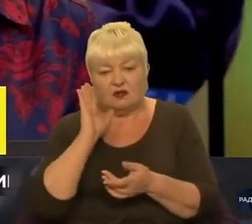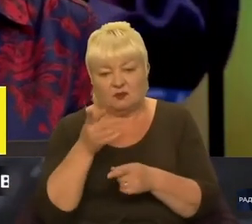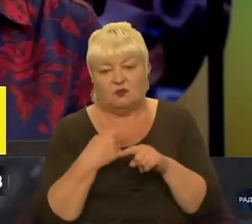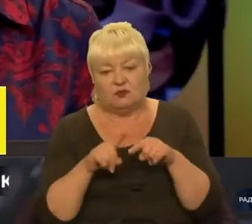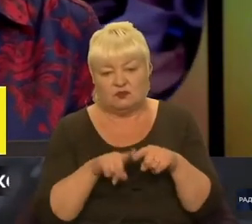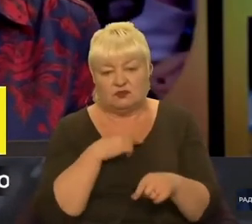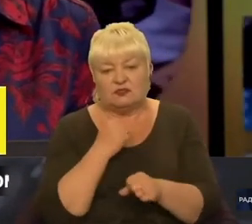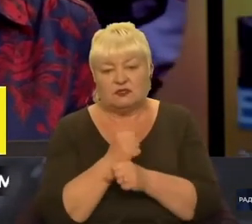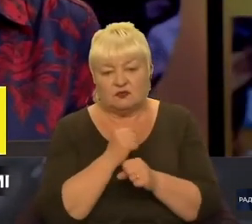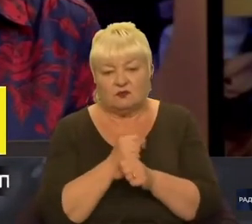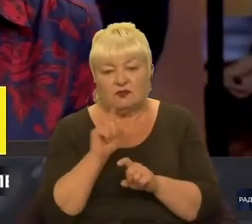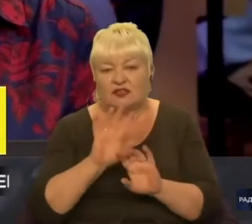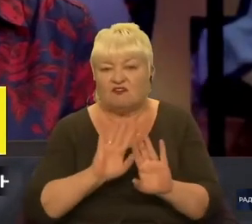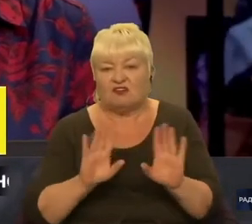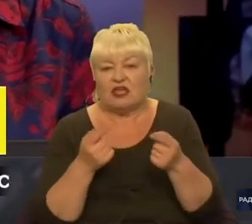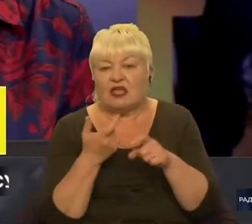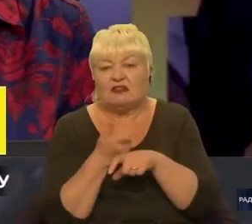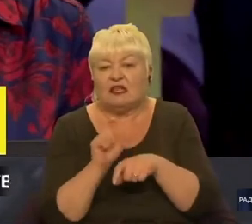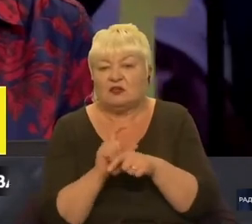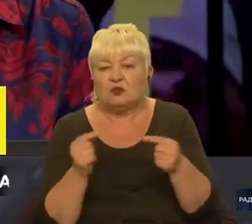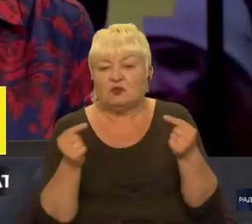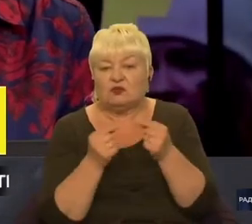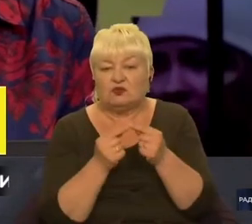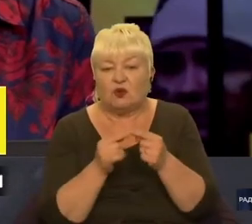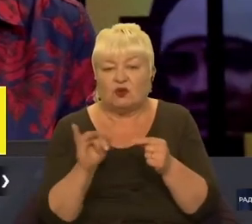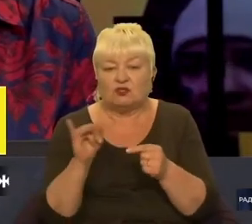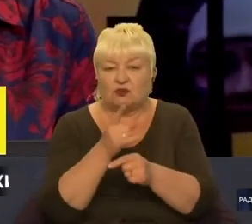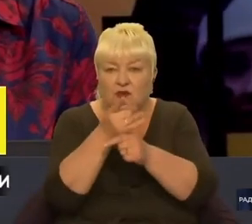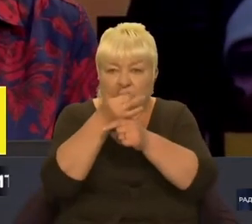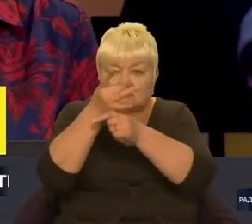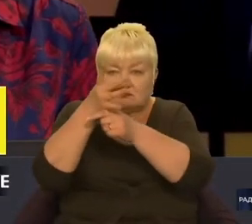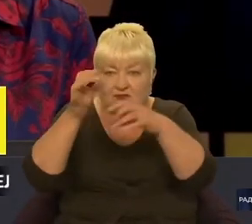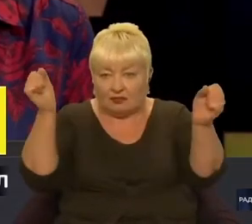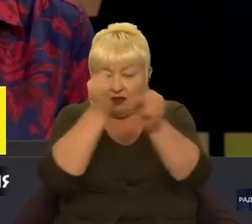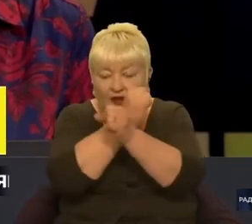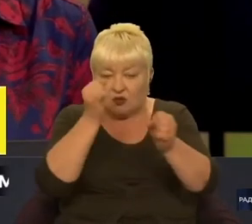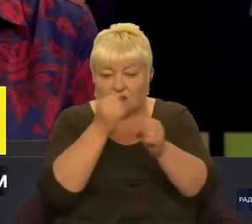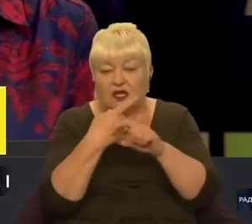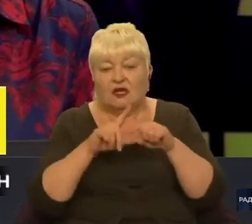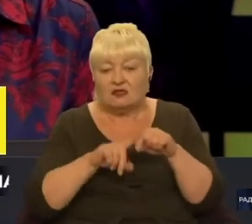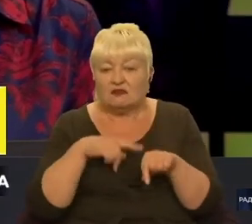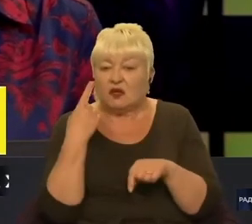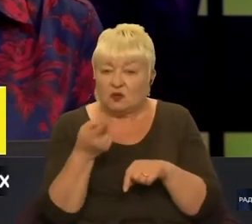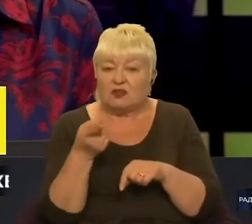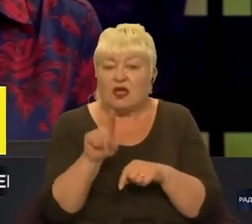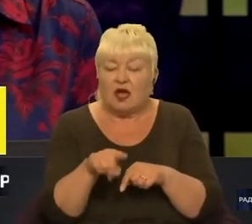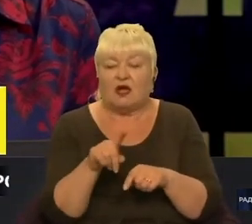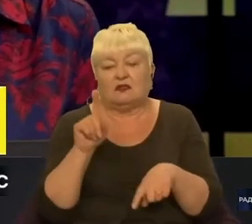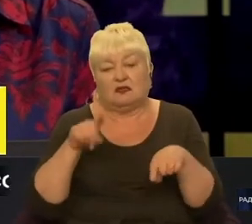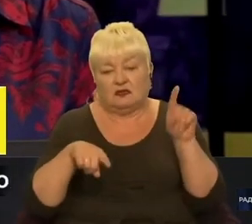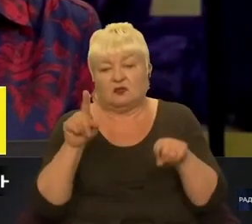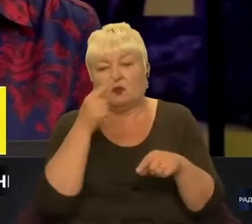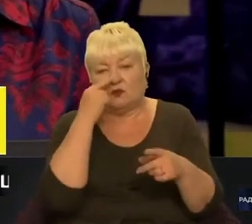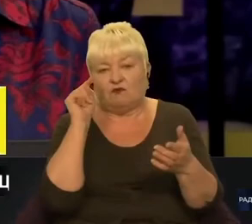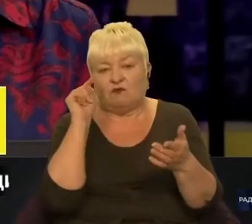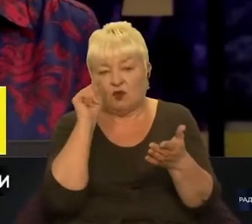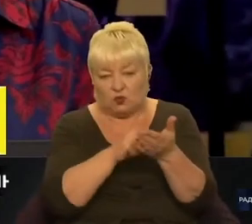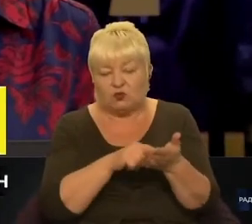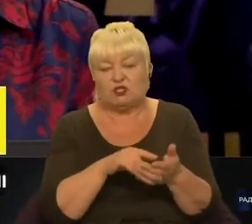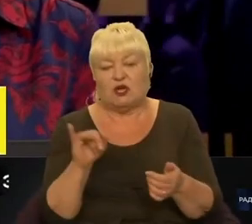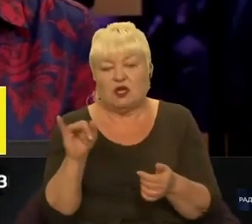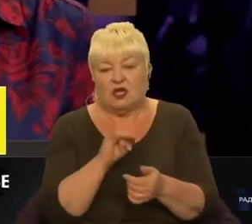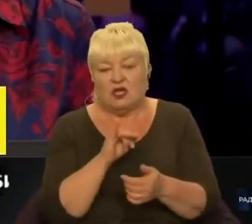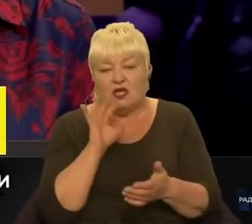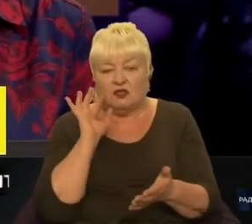не надто точні і летять хаотично, це одне. Але, все ж таки, вони інколи влучають і, на жаль, влучають об